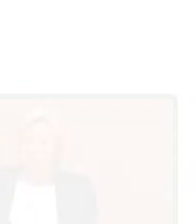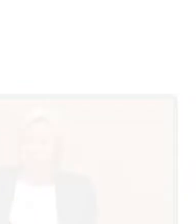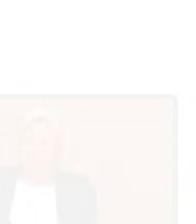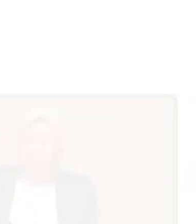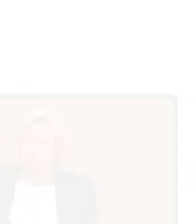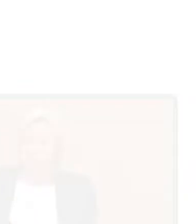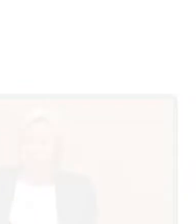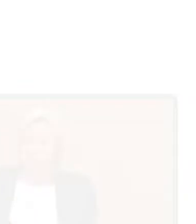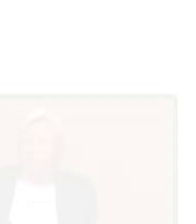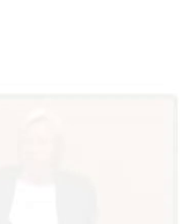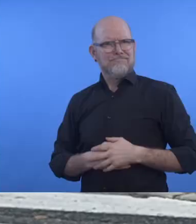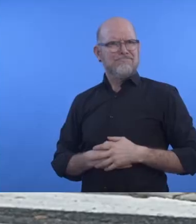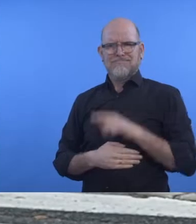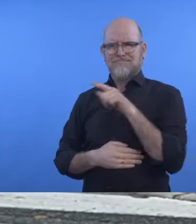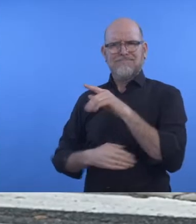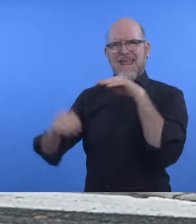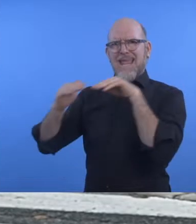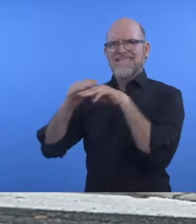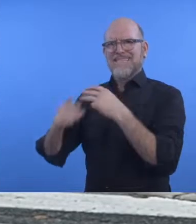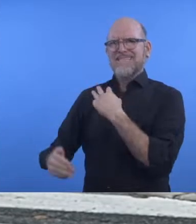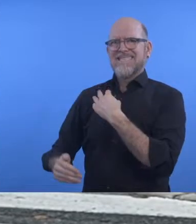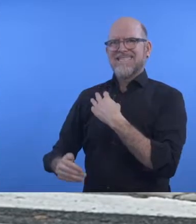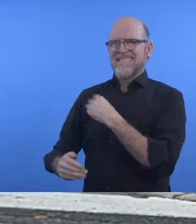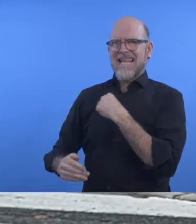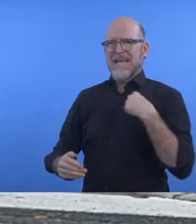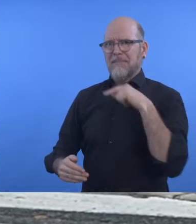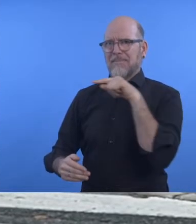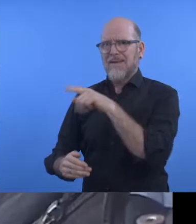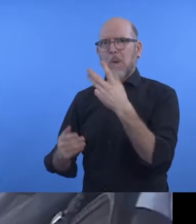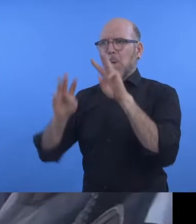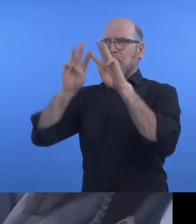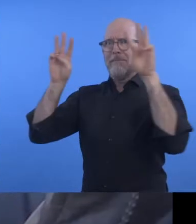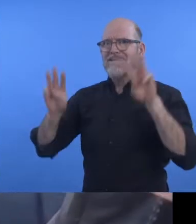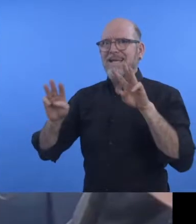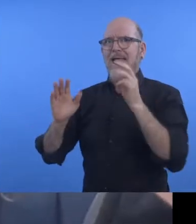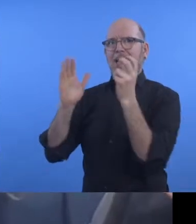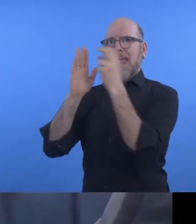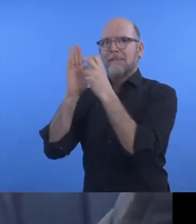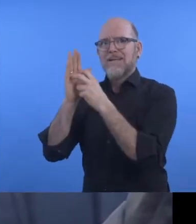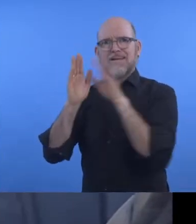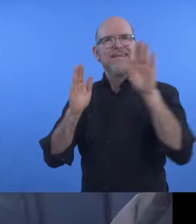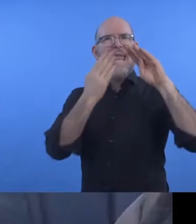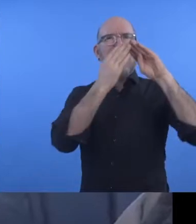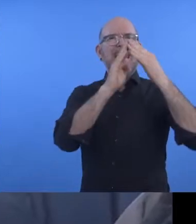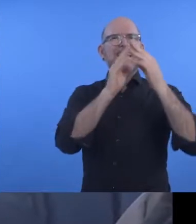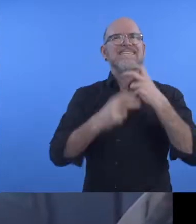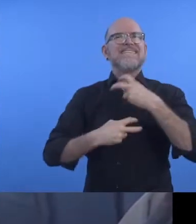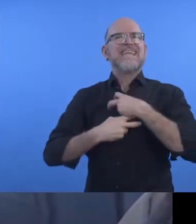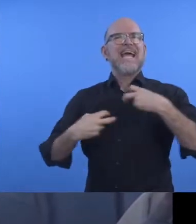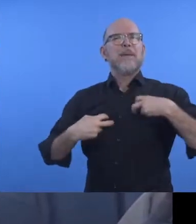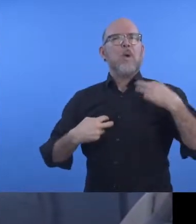Accessible Zagreb ist ein Web- und App-Service von der Stadt Zagreb aus der Kroatien, die detaillte Informationen